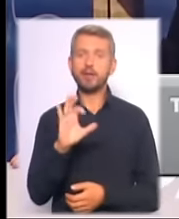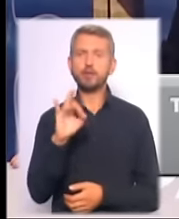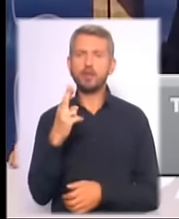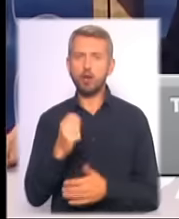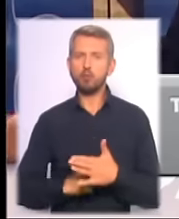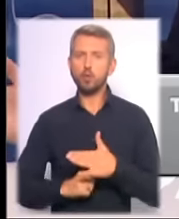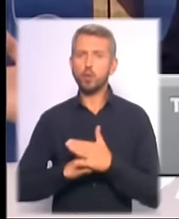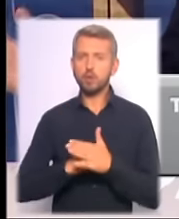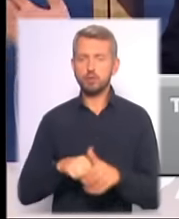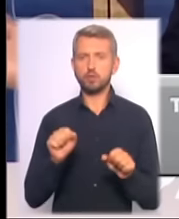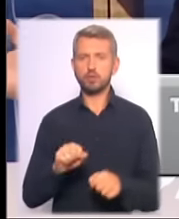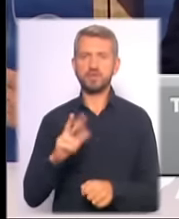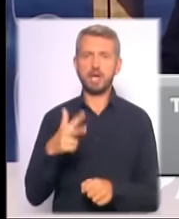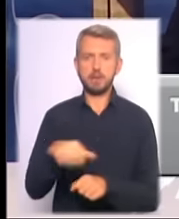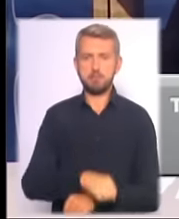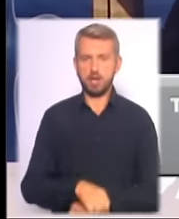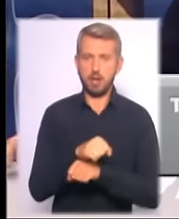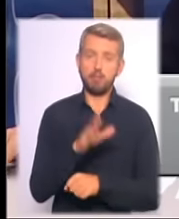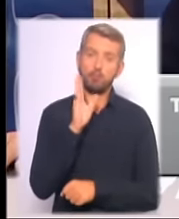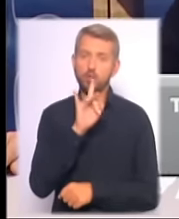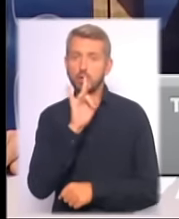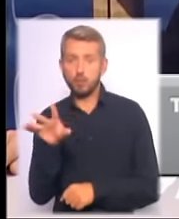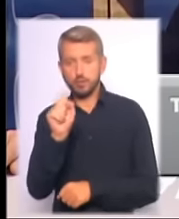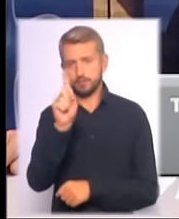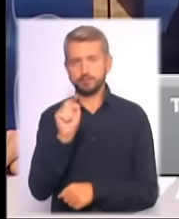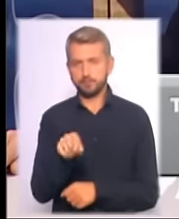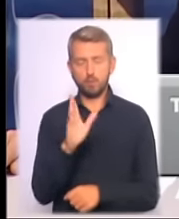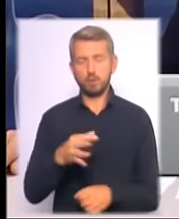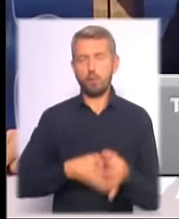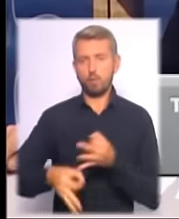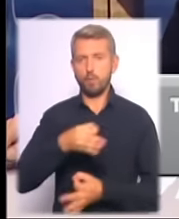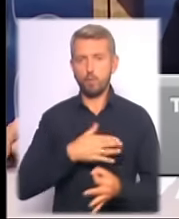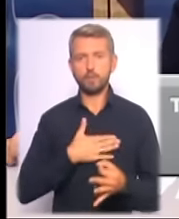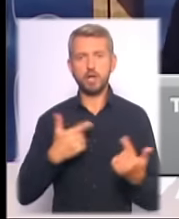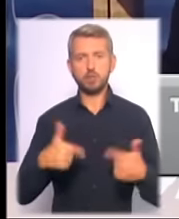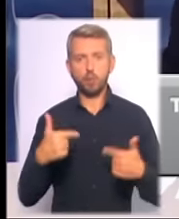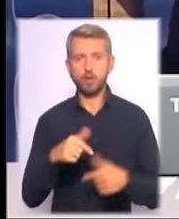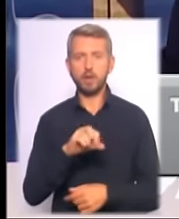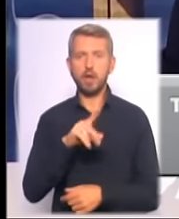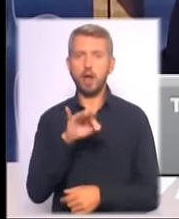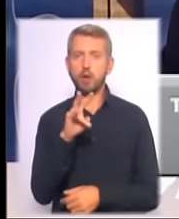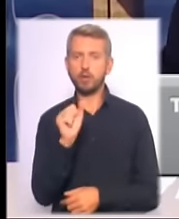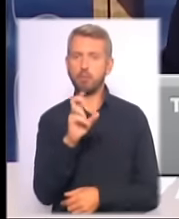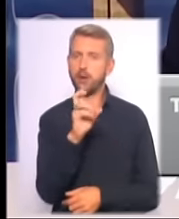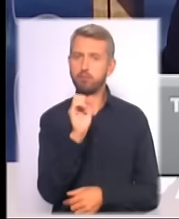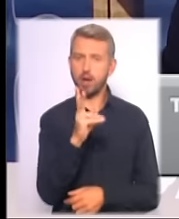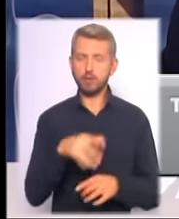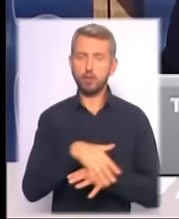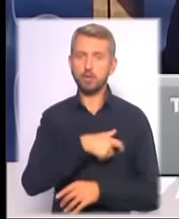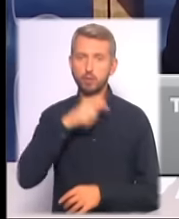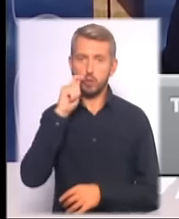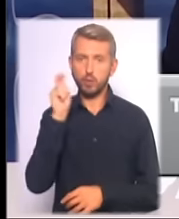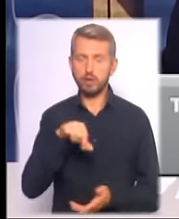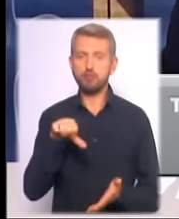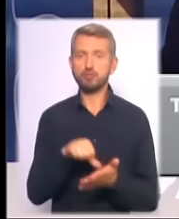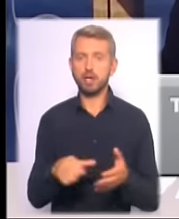якраз можливий третій майдан буде чи не буде. Все це будемо обгорювати з гостями студію Альоною Бабак, народним депутатом України, членом